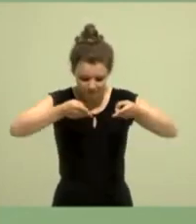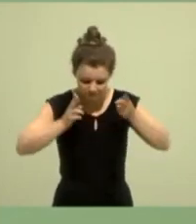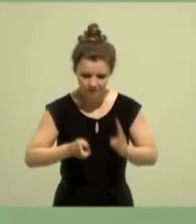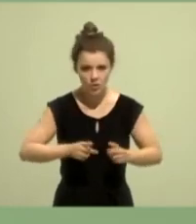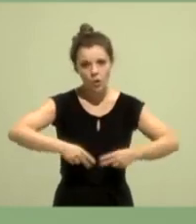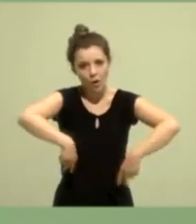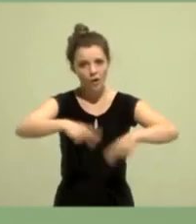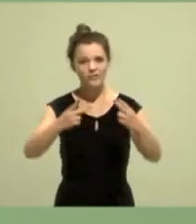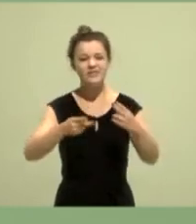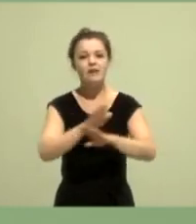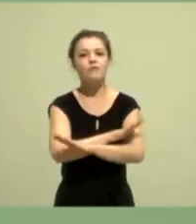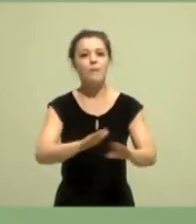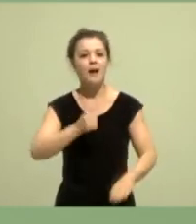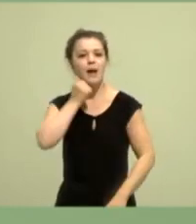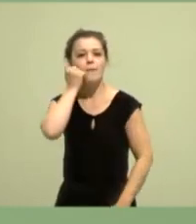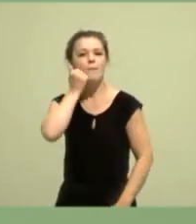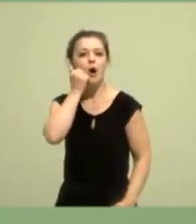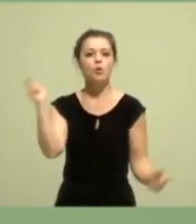-Westfalen. Und ich sage, endlich.